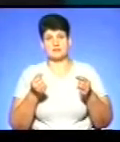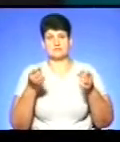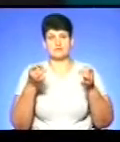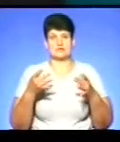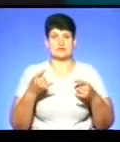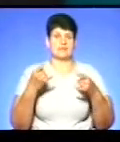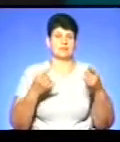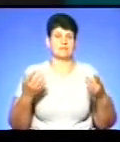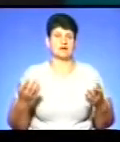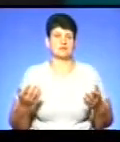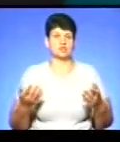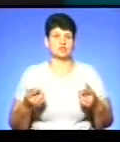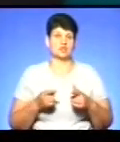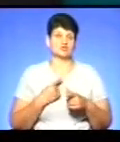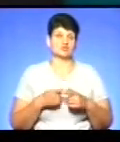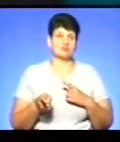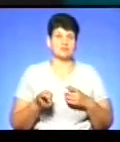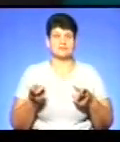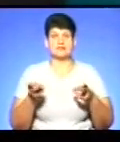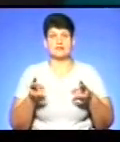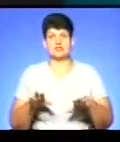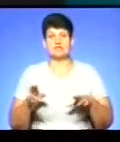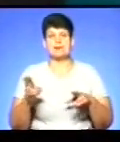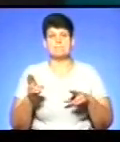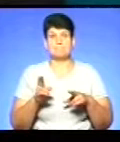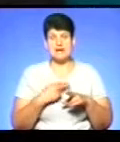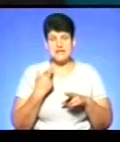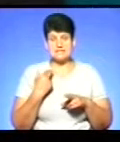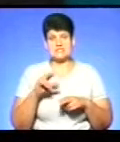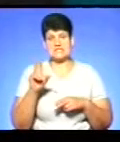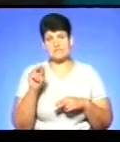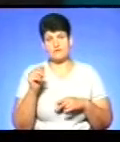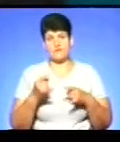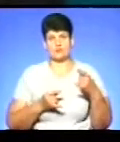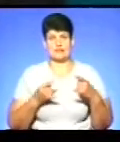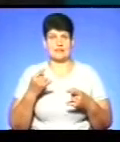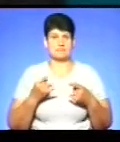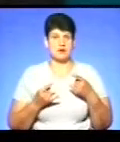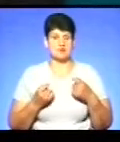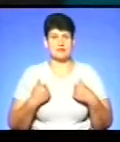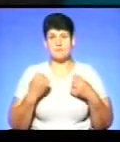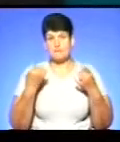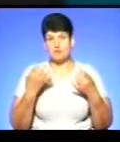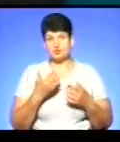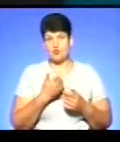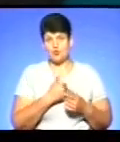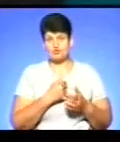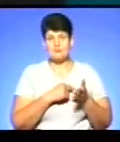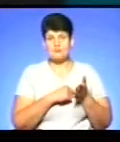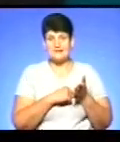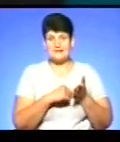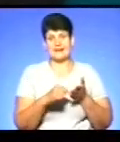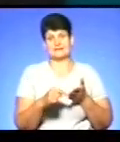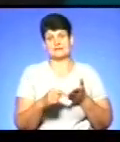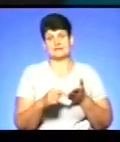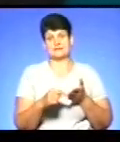телебачення, чи залишиться без цифрового телебачення. Я просто хочу підкреслити, знову ж таки, на